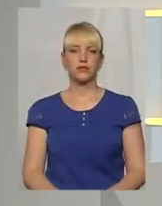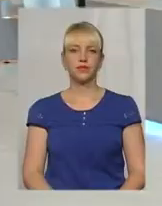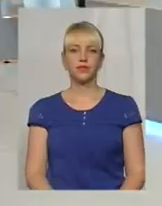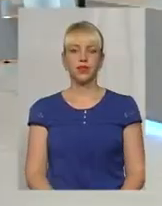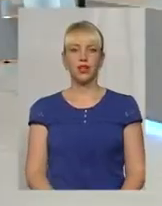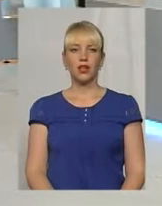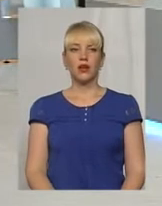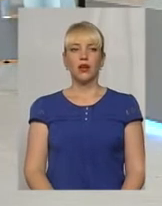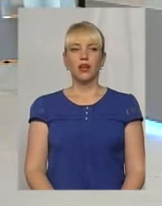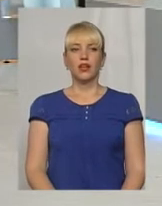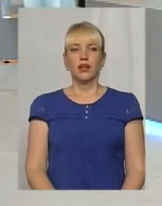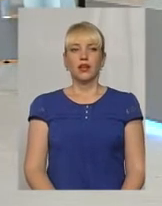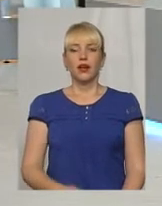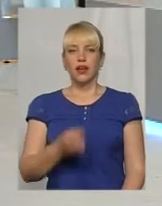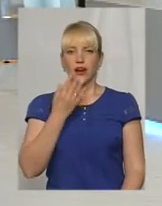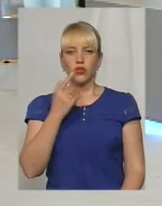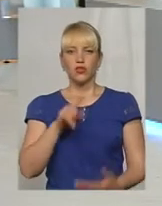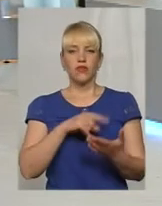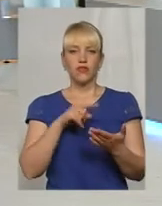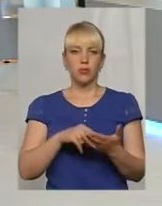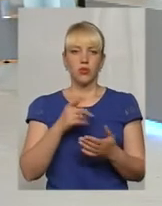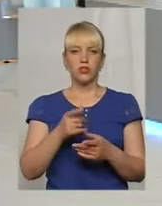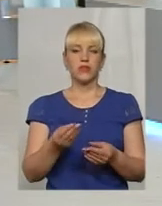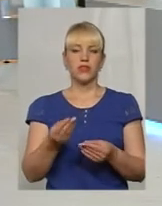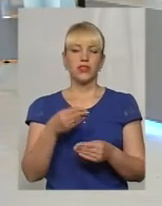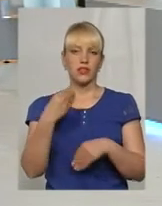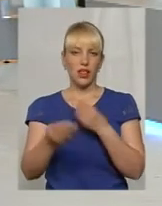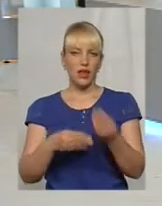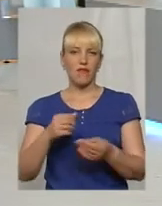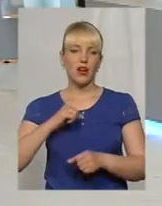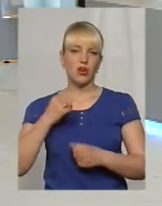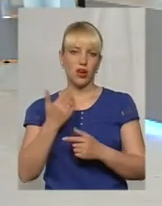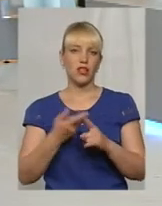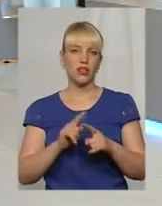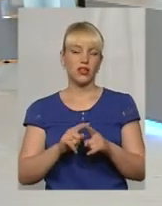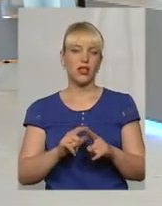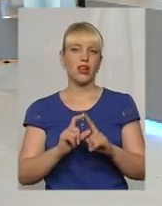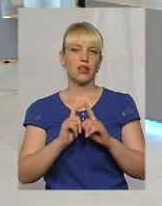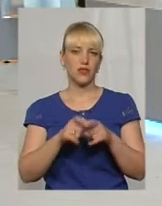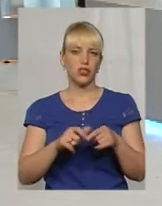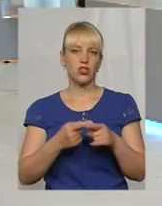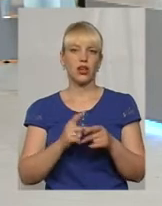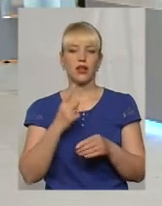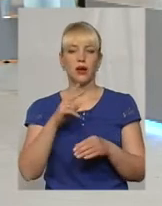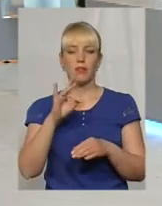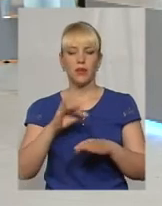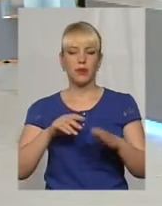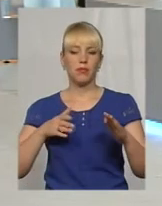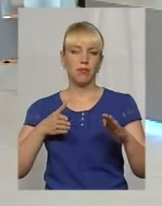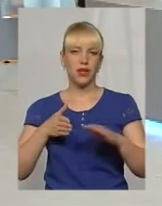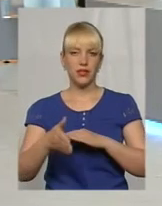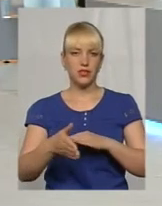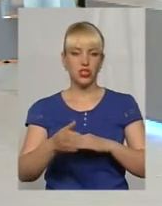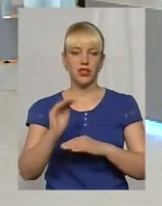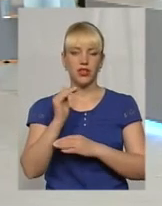Хороші вопросы задавали, і колега на них відповіла. При пересіщенні ребінком одним із родителей чи без родителей,